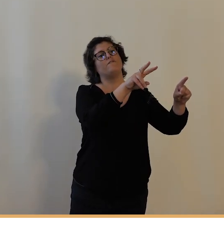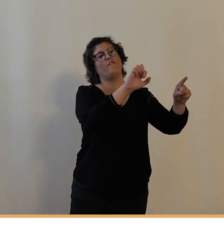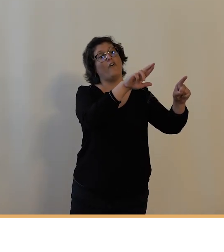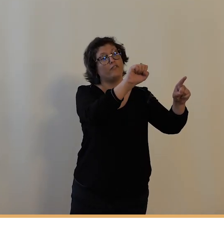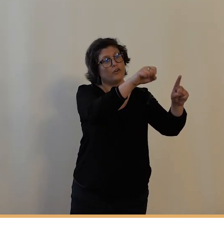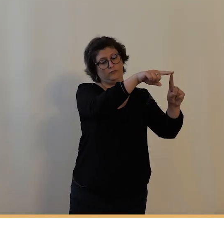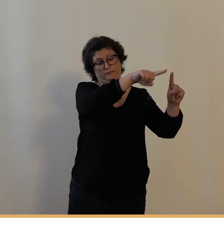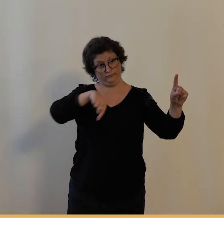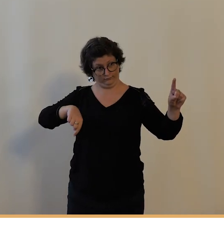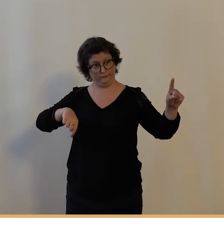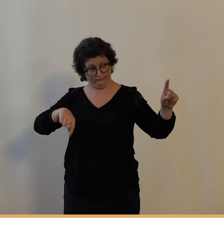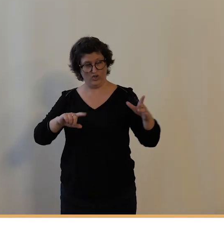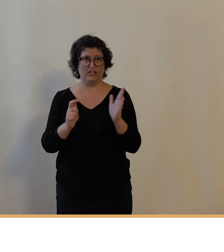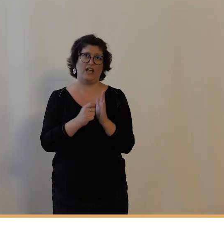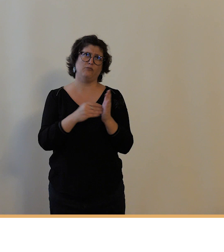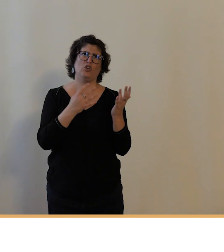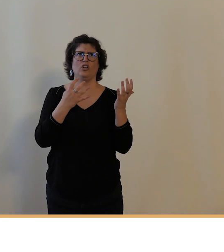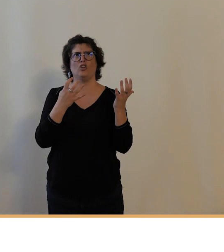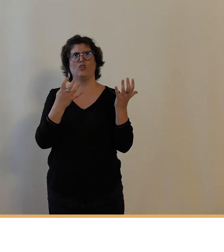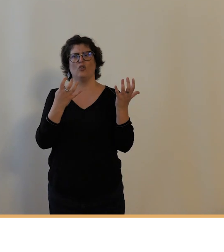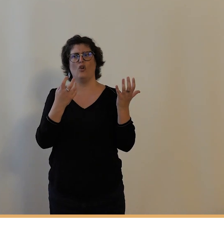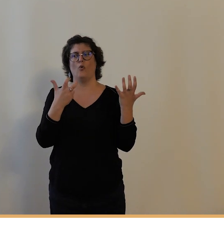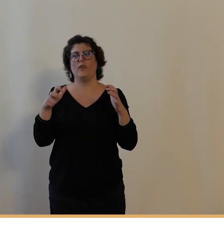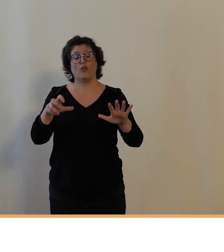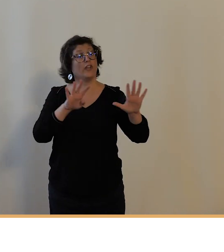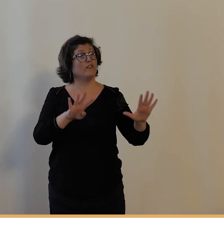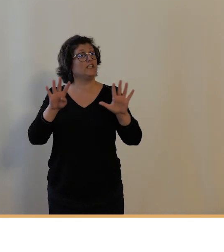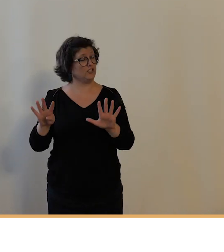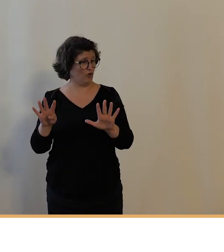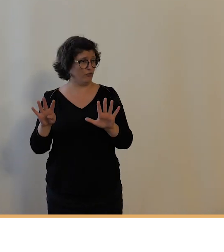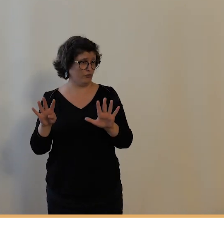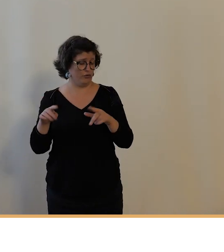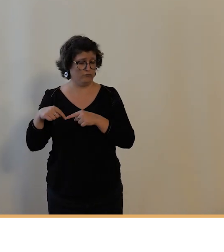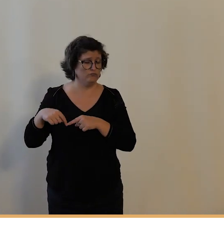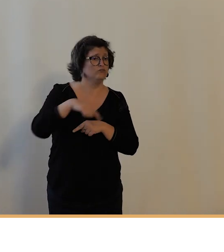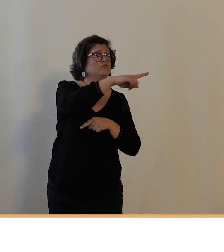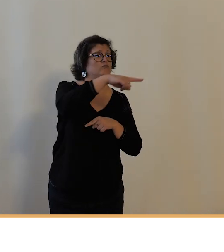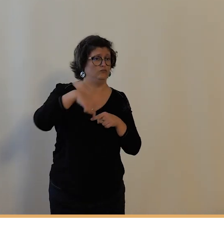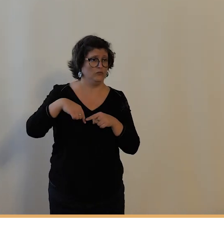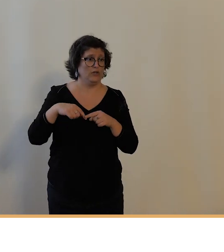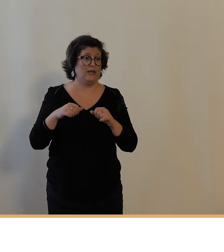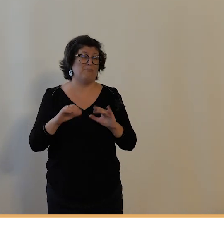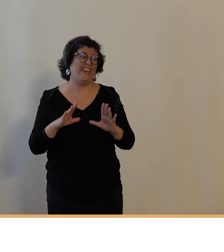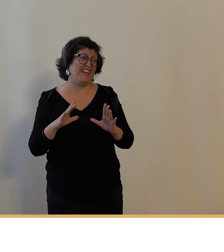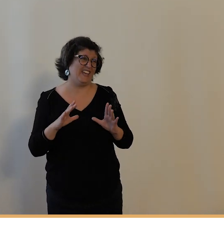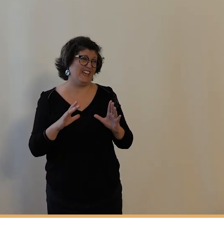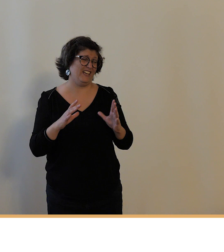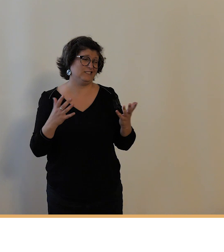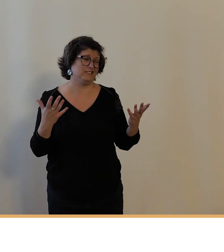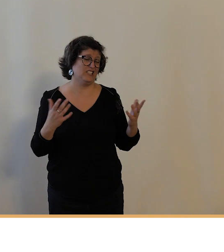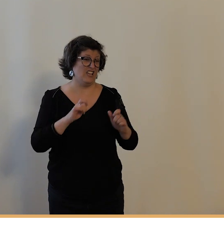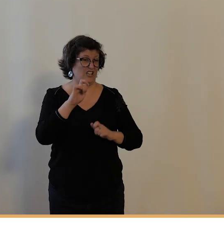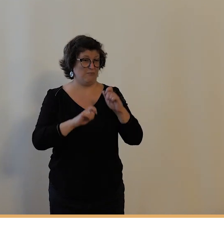1899 mais ces épreuves motocyclistes vont être endeuillées